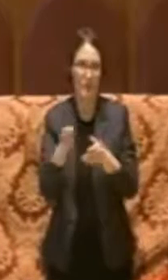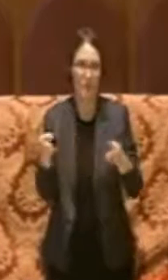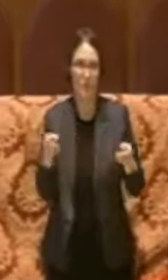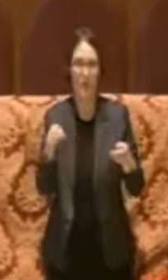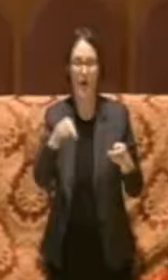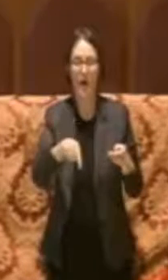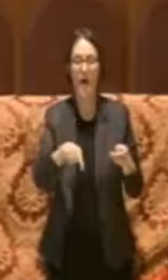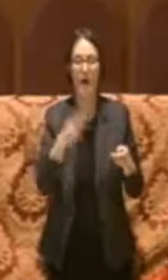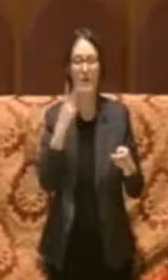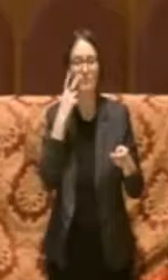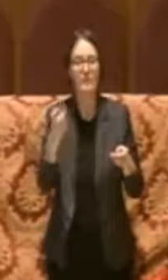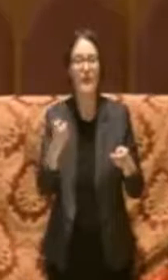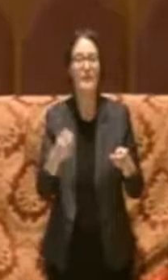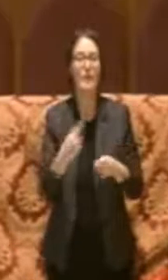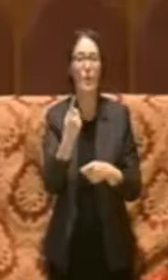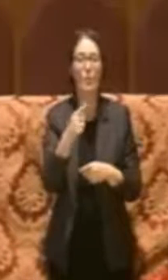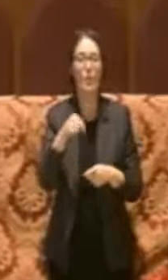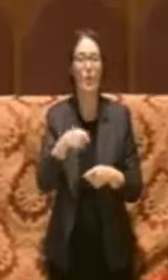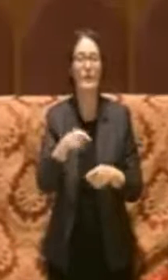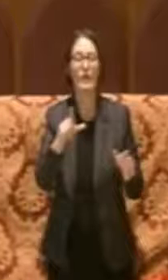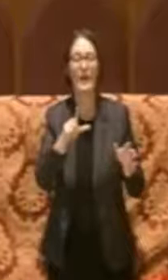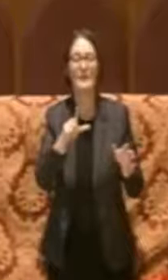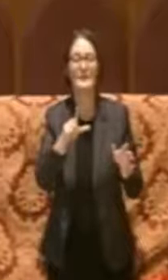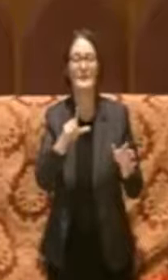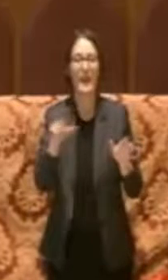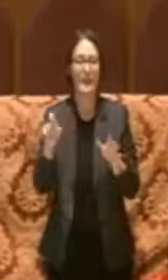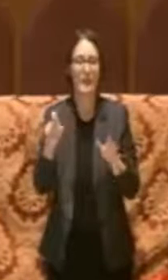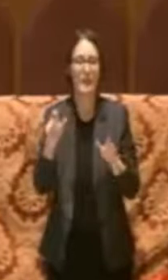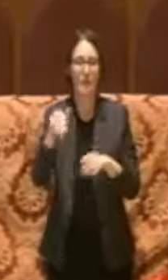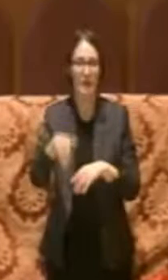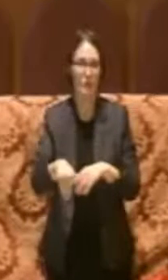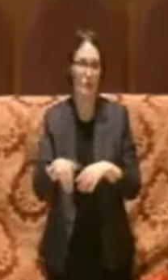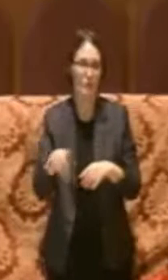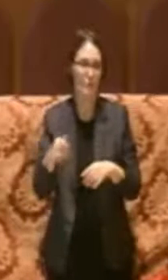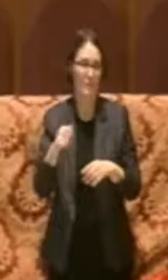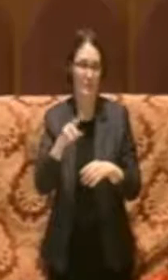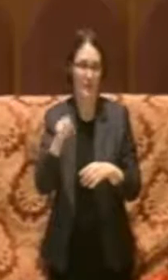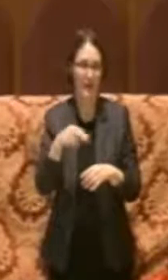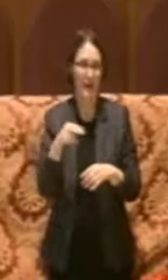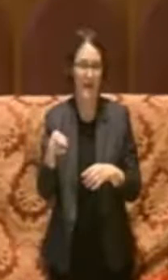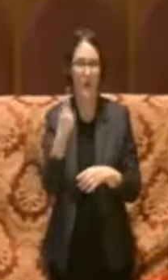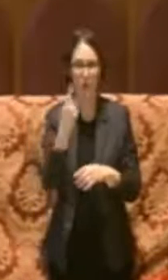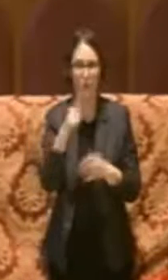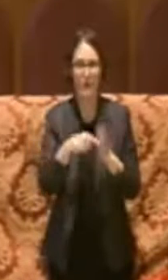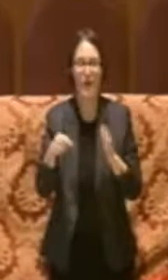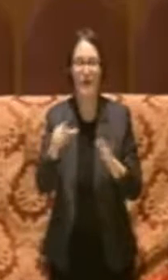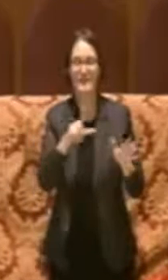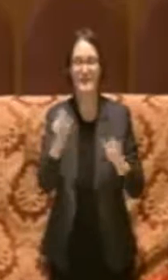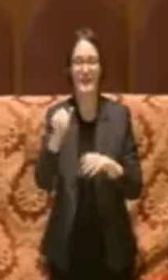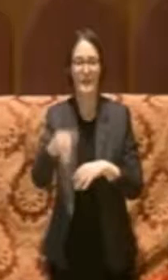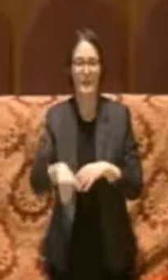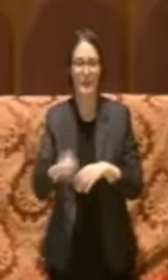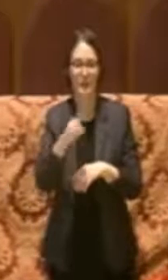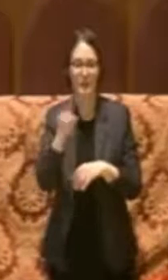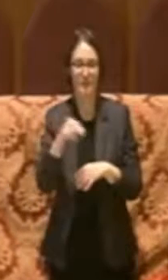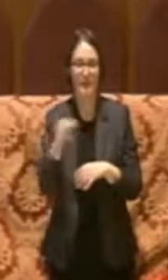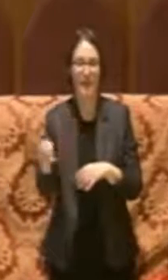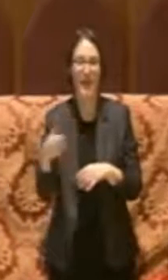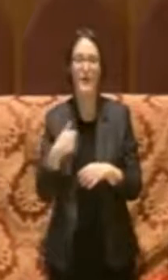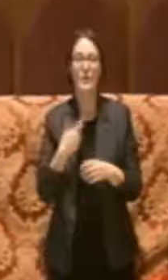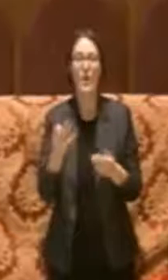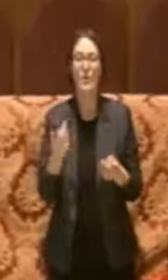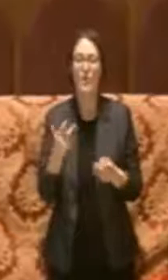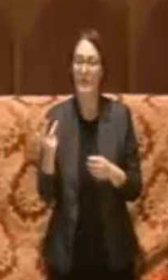,7 milioni di euro. Quindi, in tre anni abbiamo ristrutturato 90